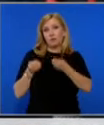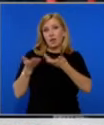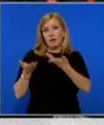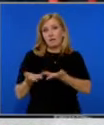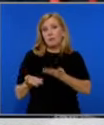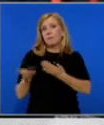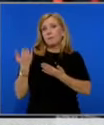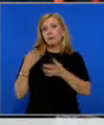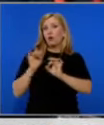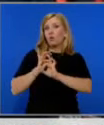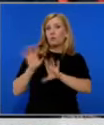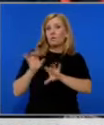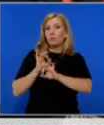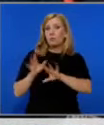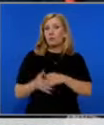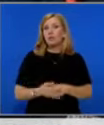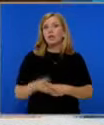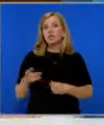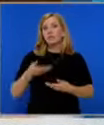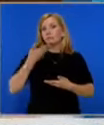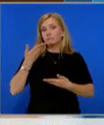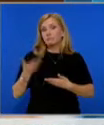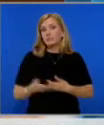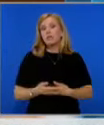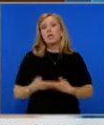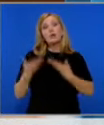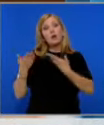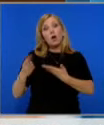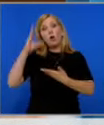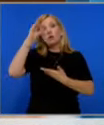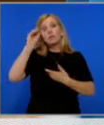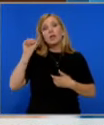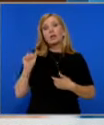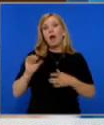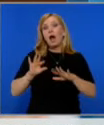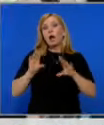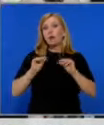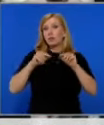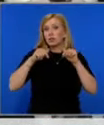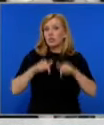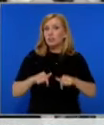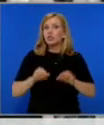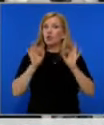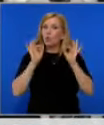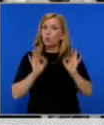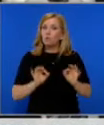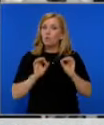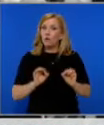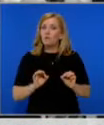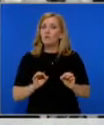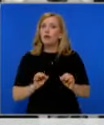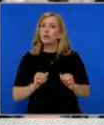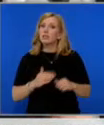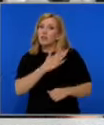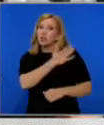информира го преди това, че ще го каже. Ако господин Атанасов каже днес, че е готов да оглави която и да е